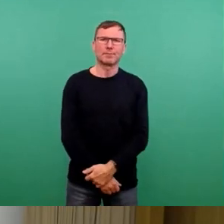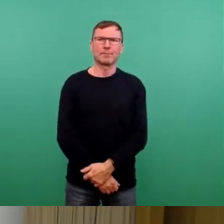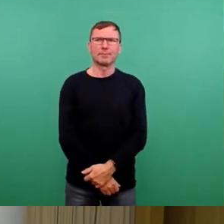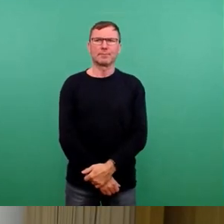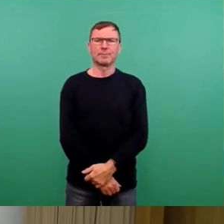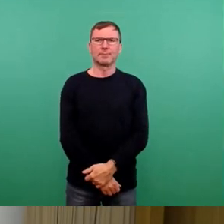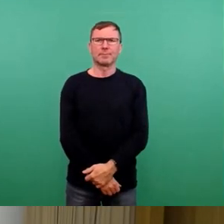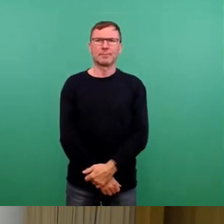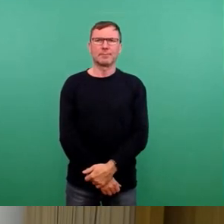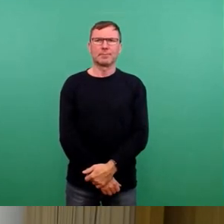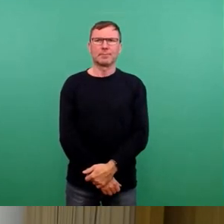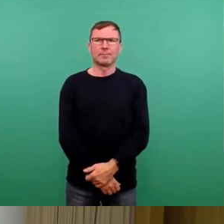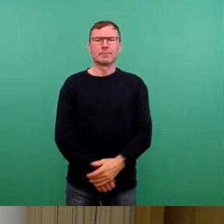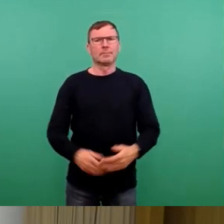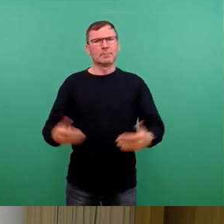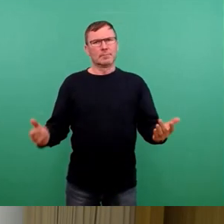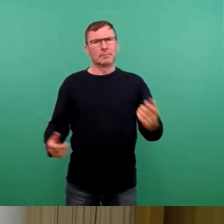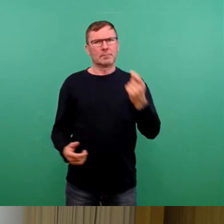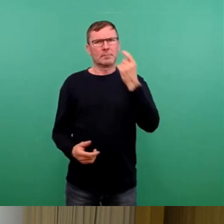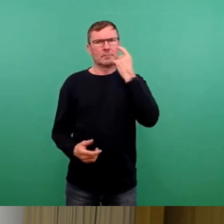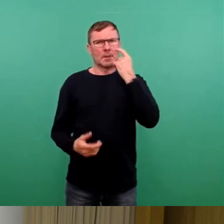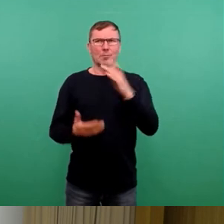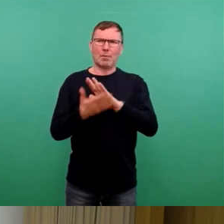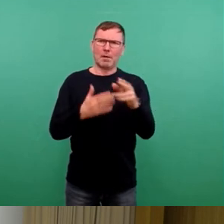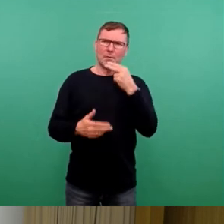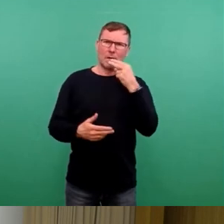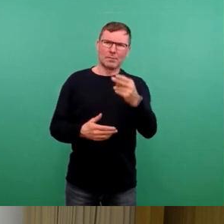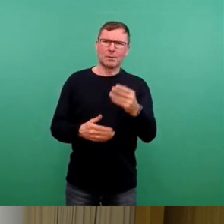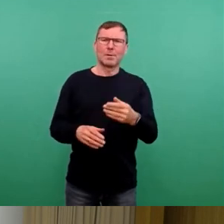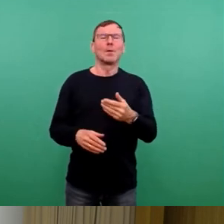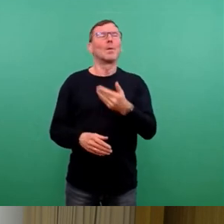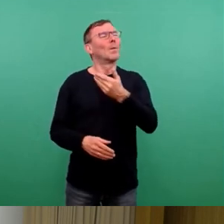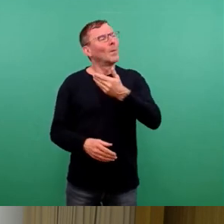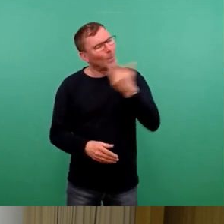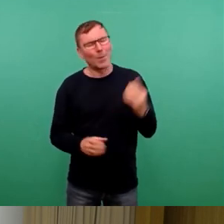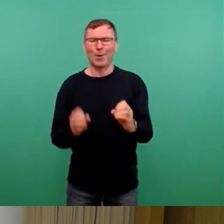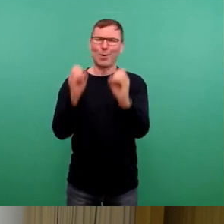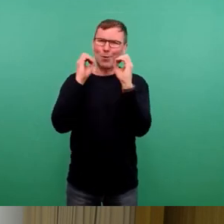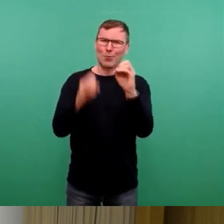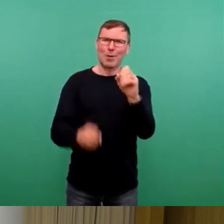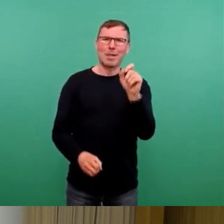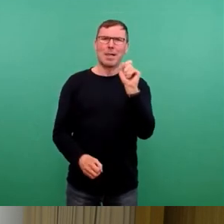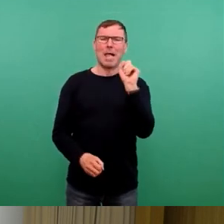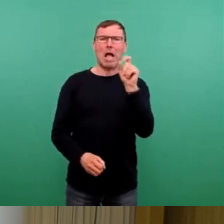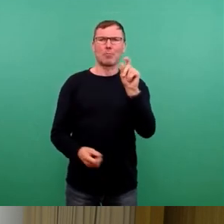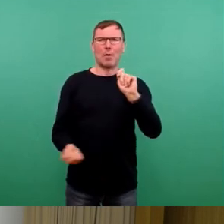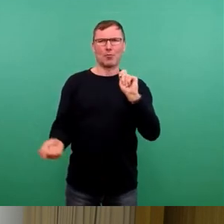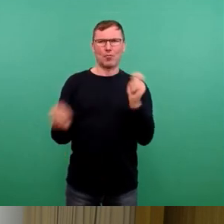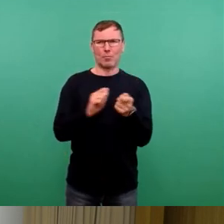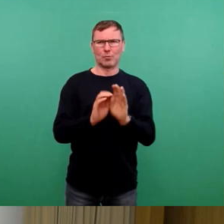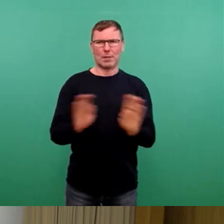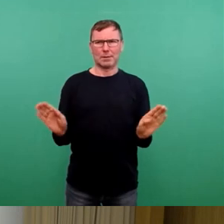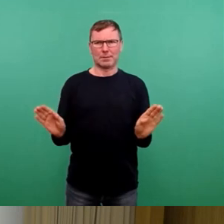Also, im Moment ist, die Frage ist einfach zu beantworten, kein Automat umgestellt. Und